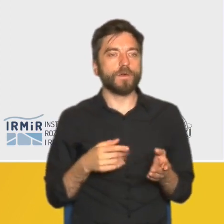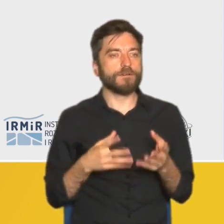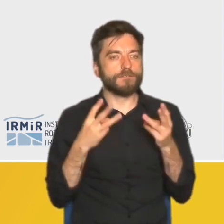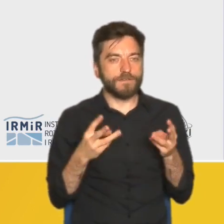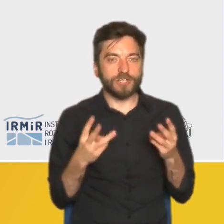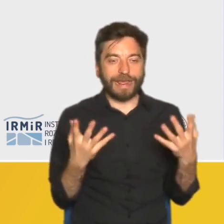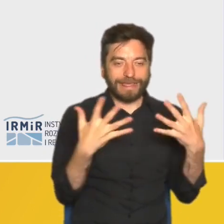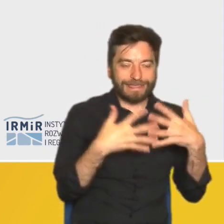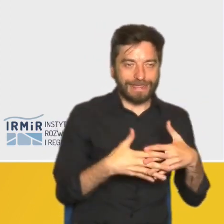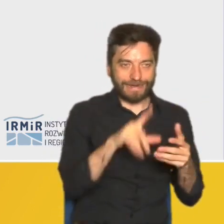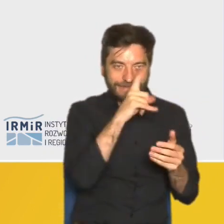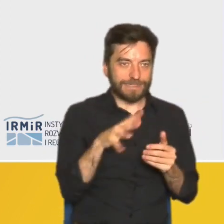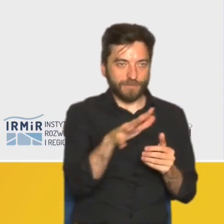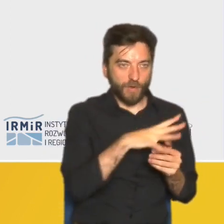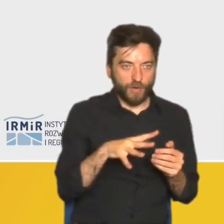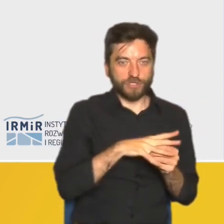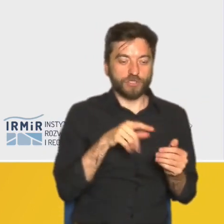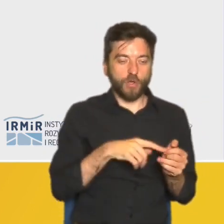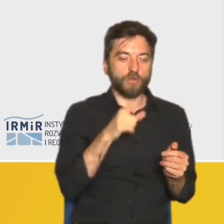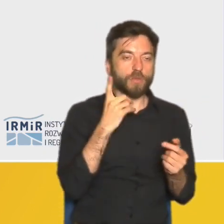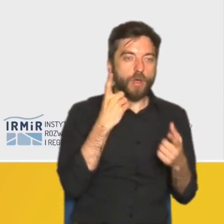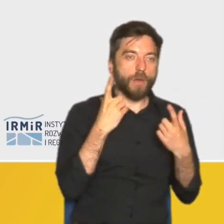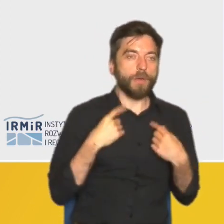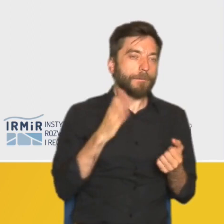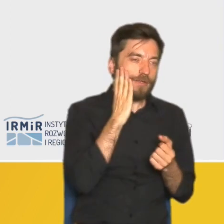społecznej między osobami przyjezdnymi, a zakorzenionymi.